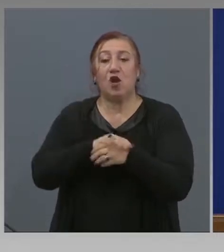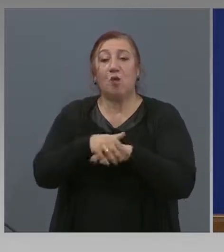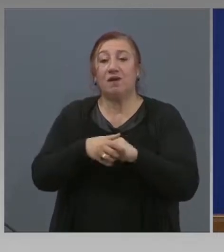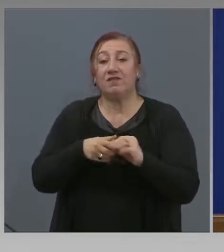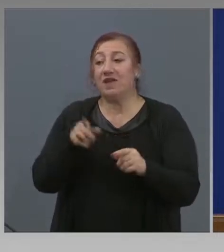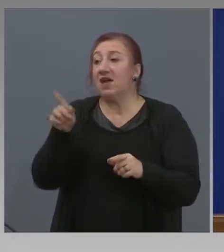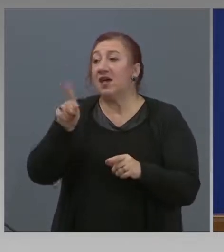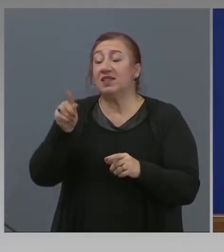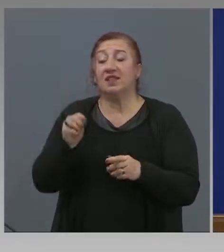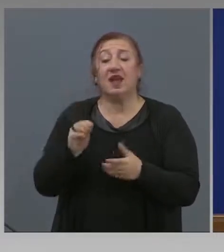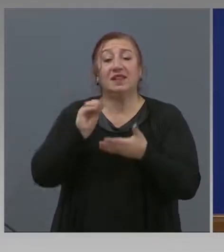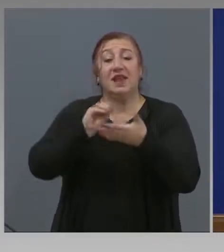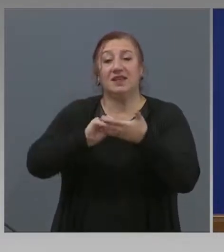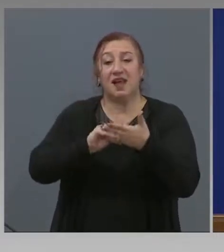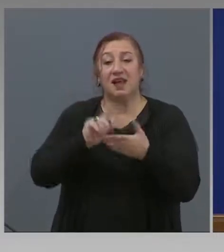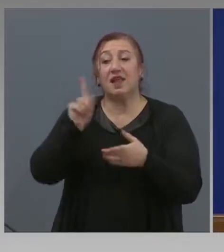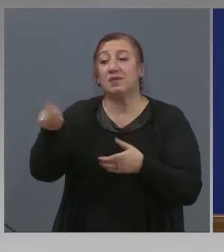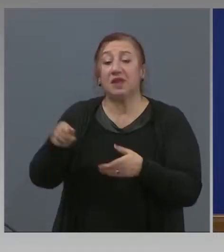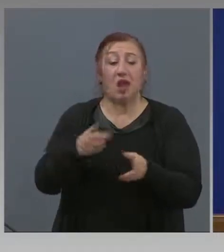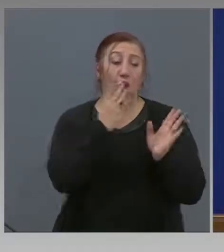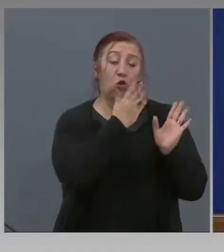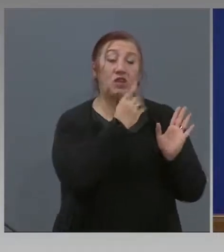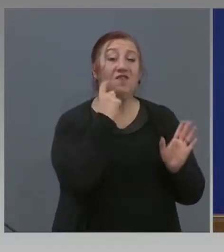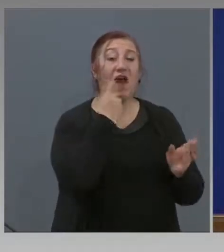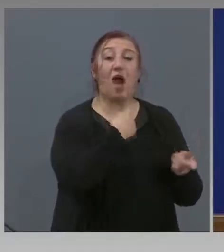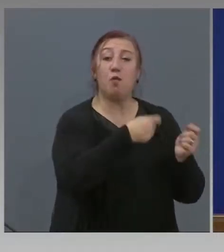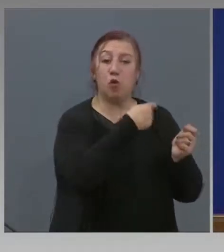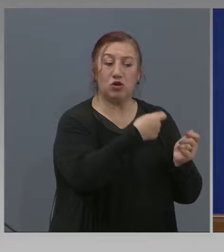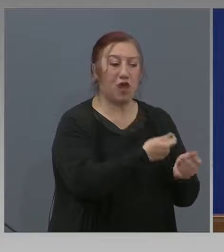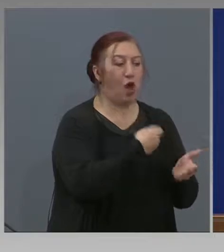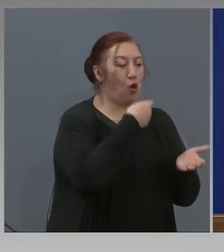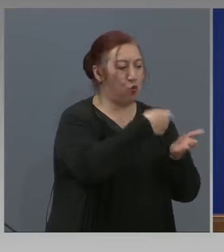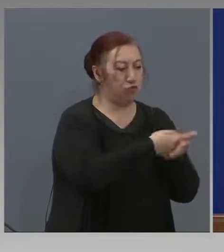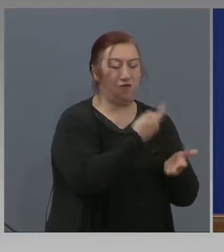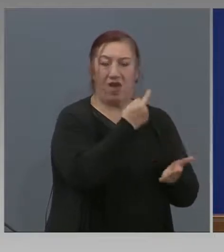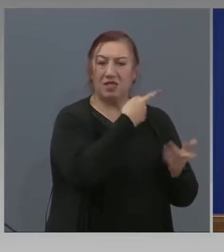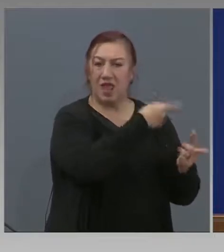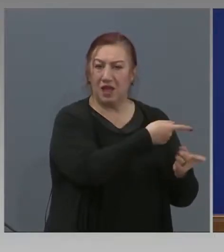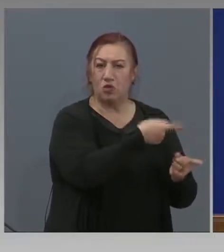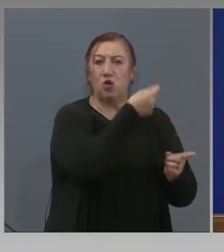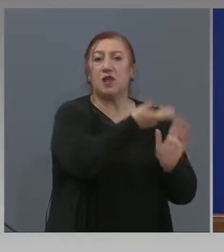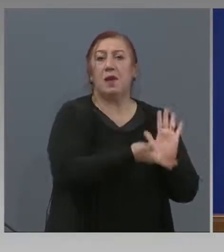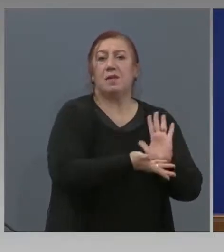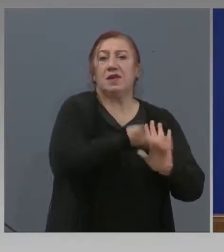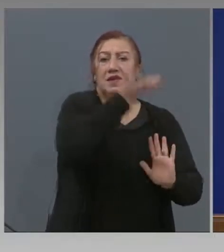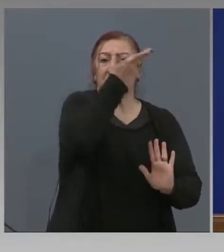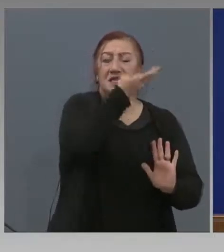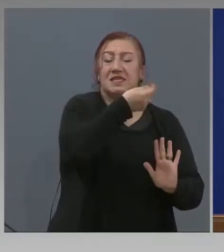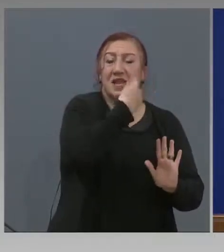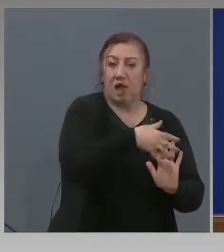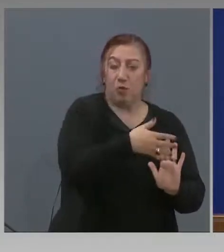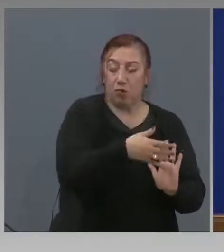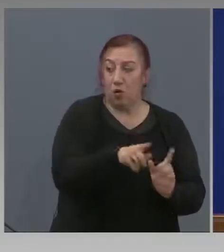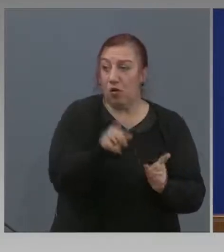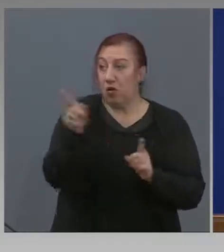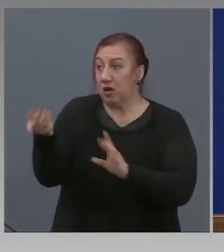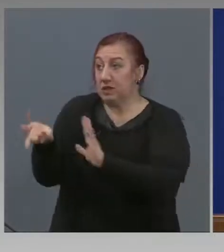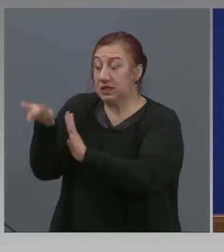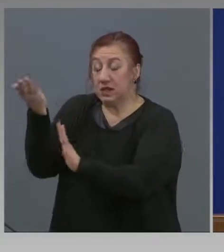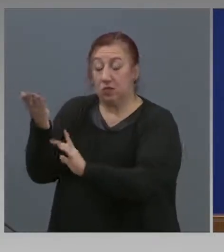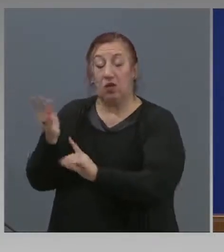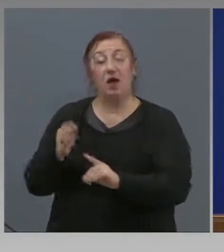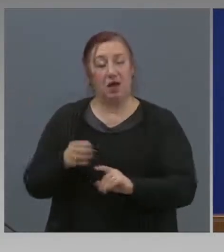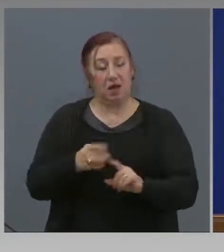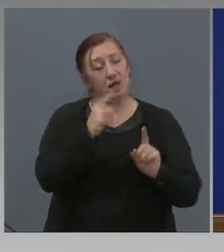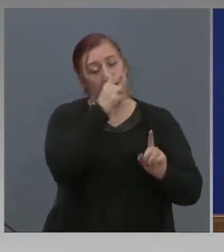тези цени, а от борсата са вдигнати цени. На борсите ще бъдат ли правени проверки? Да, и те имат орган,